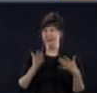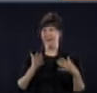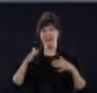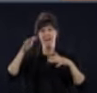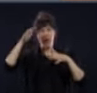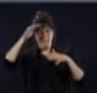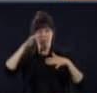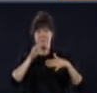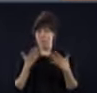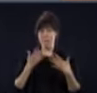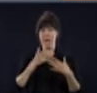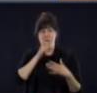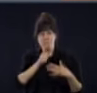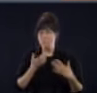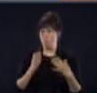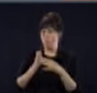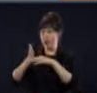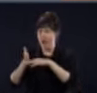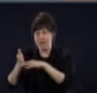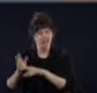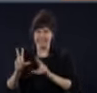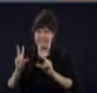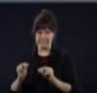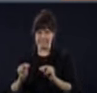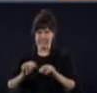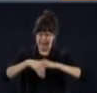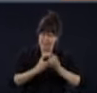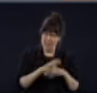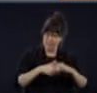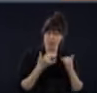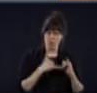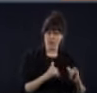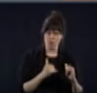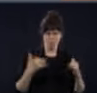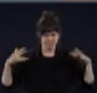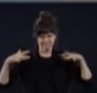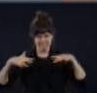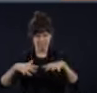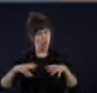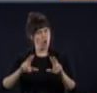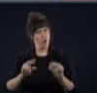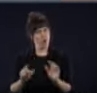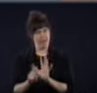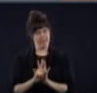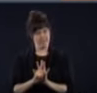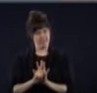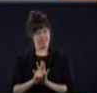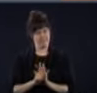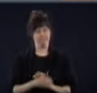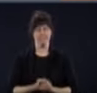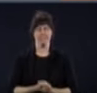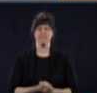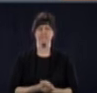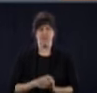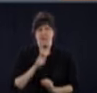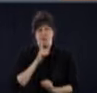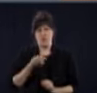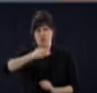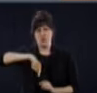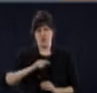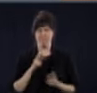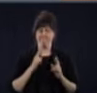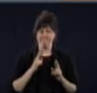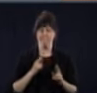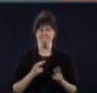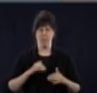de se laver les mains, d'éviter de se rassembler et tout ça. Mais oui, c'est ce qu'on souhaite, puis on a hâte que les Québécois puissent se retrouver une vie